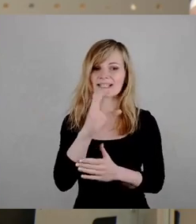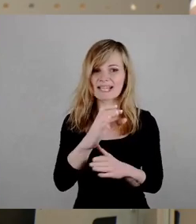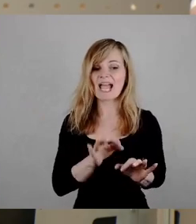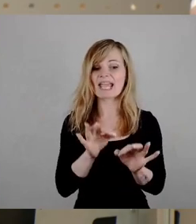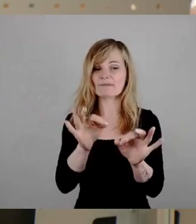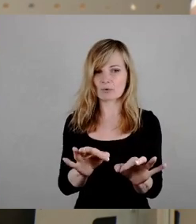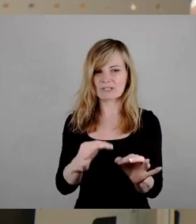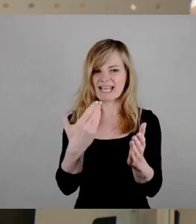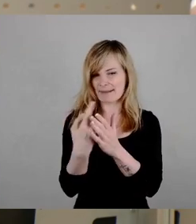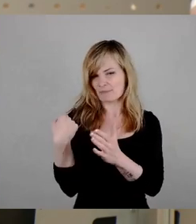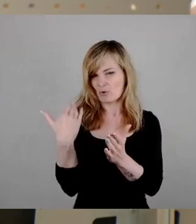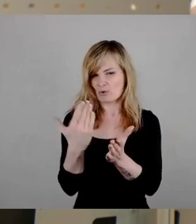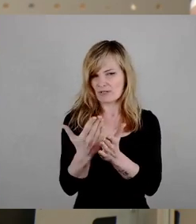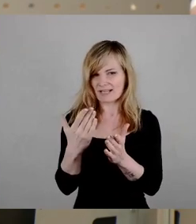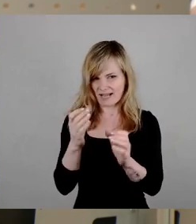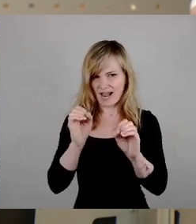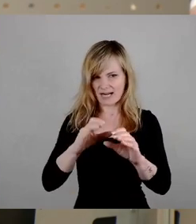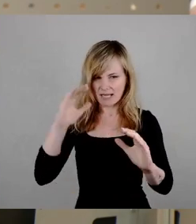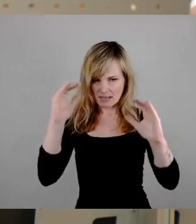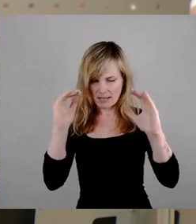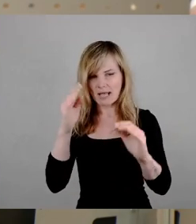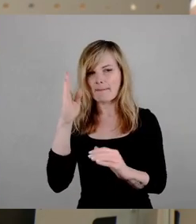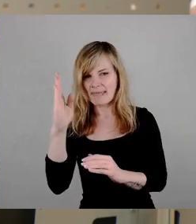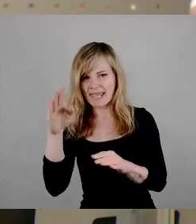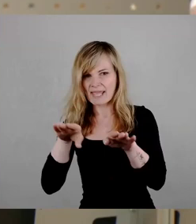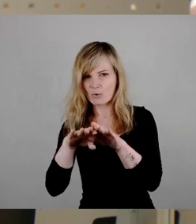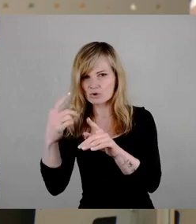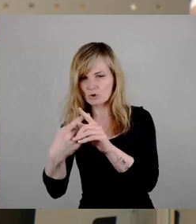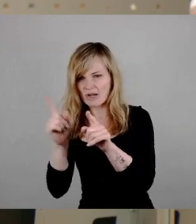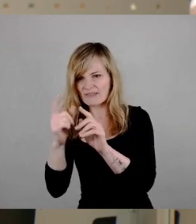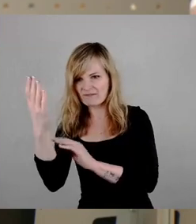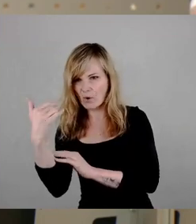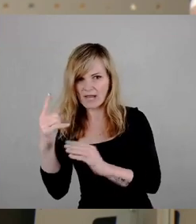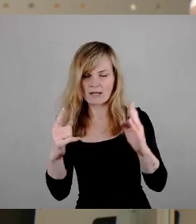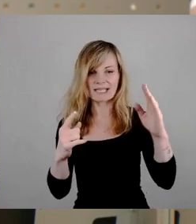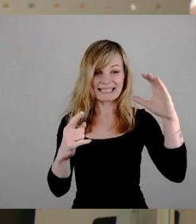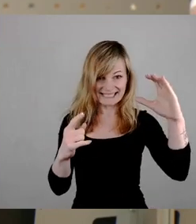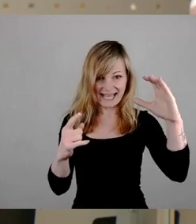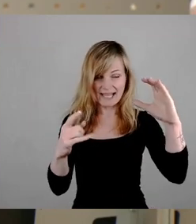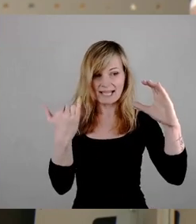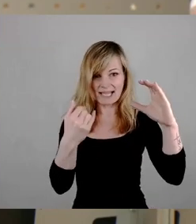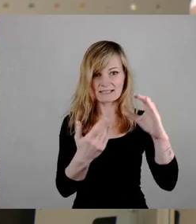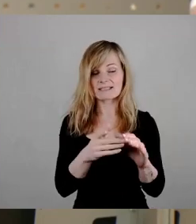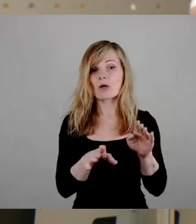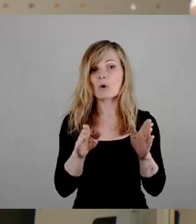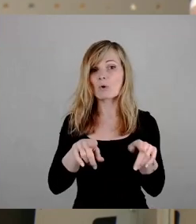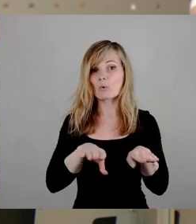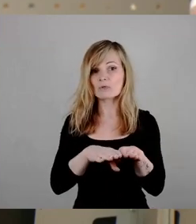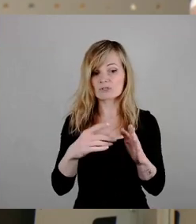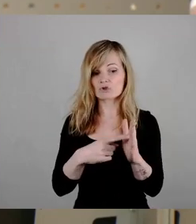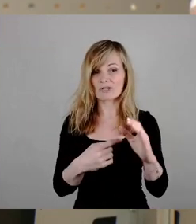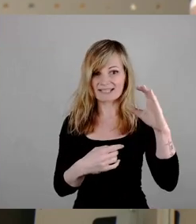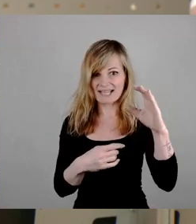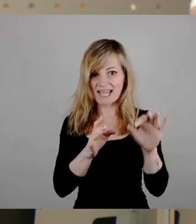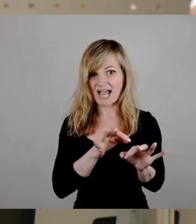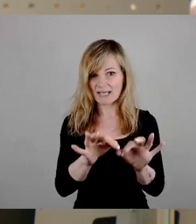dem Dampfrat erklärt, erst die Grundsteuer B ist so, dass es so ist wie vorher, wir führen jetzt die Grundsteuer C ein und wenn wir da Geld einnehmen,